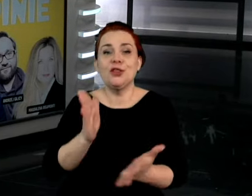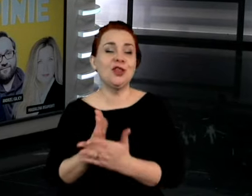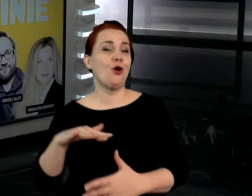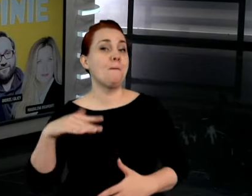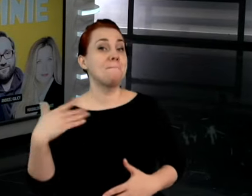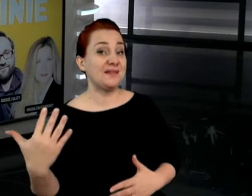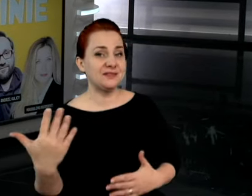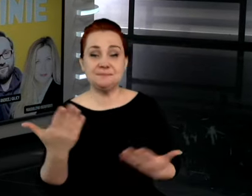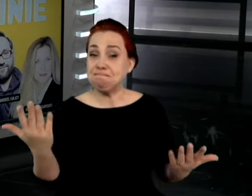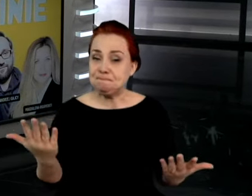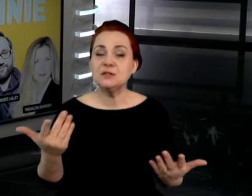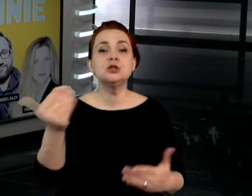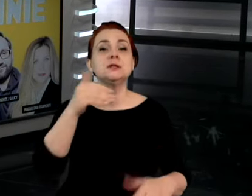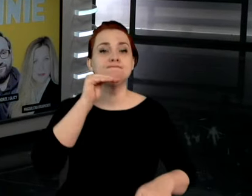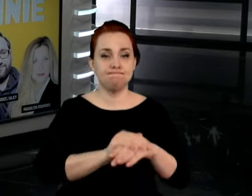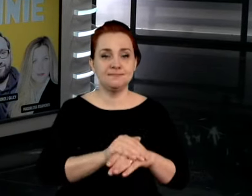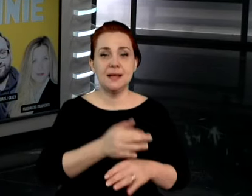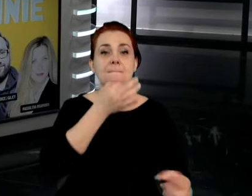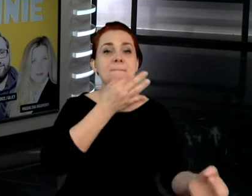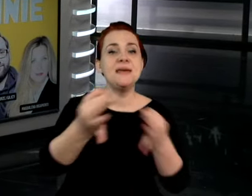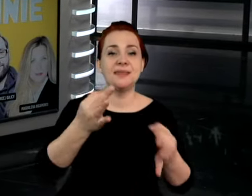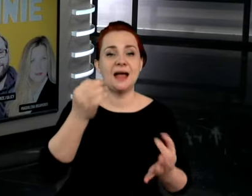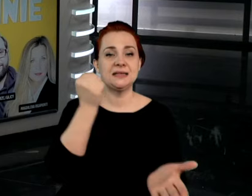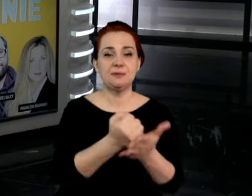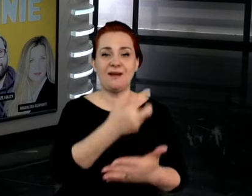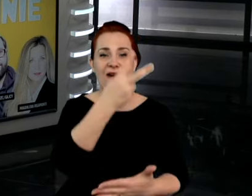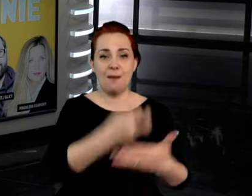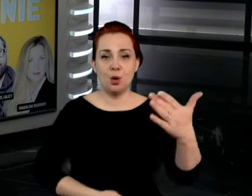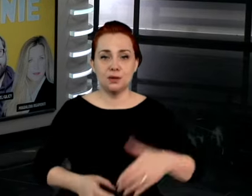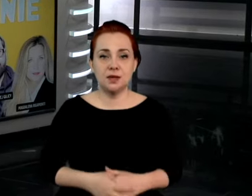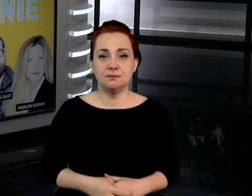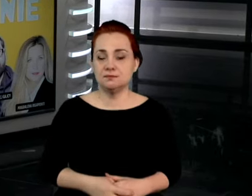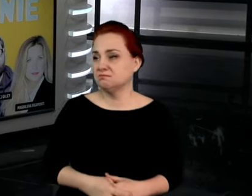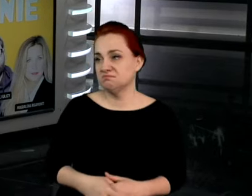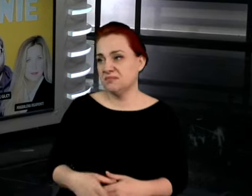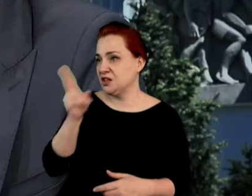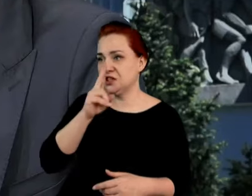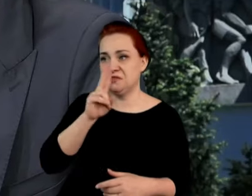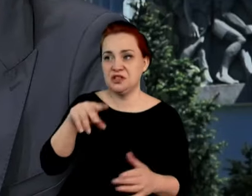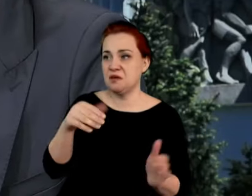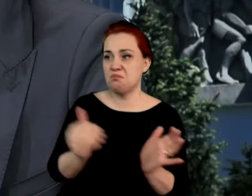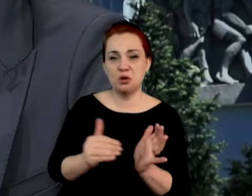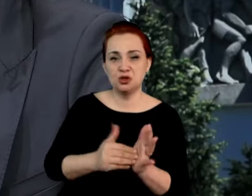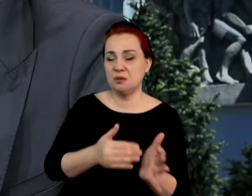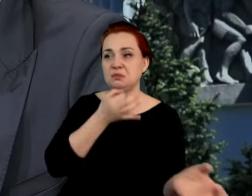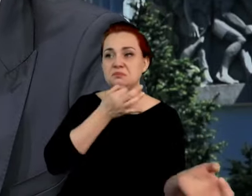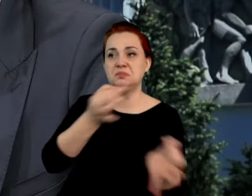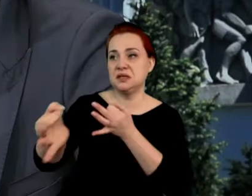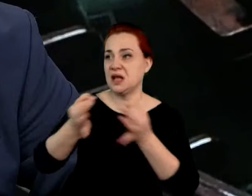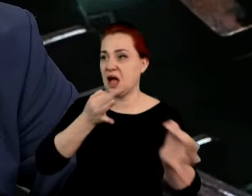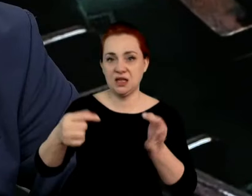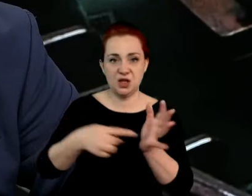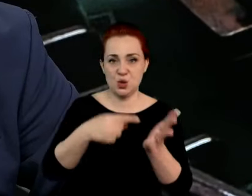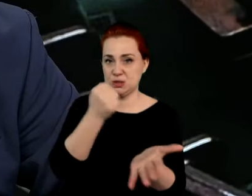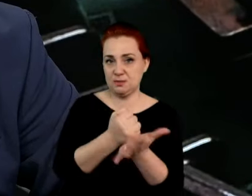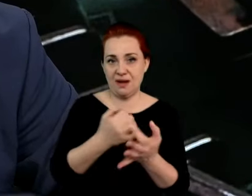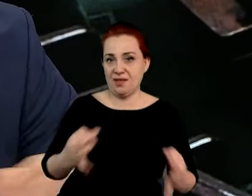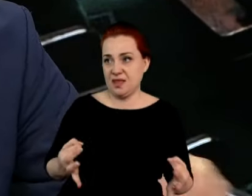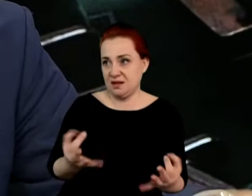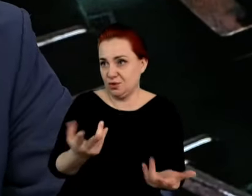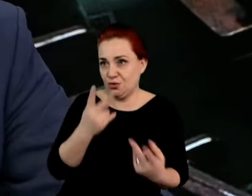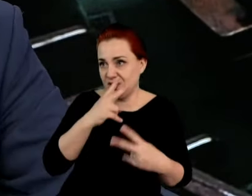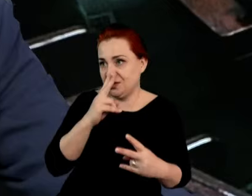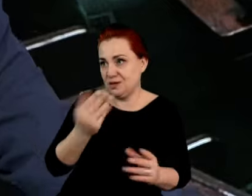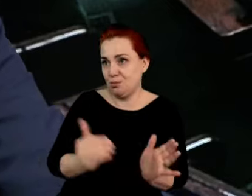to czy zgodzicie się na referendum w sprawie aborcji? Nie widzę potrzeby organizowania referendum w tej sprawie w tej chwili. Nie widzę po prostu takiej